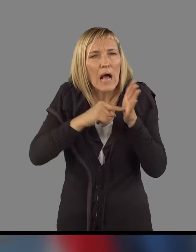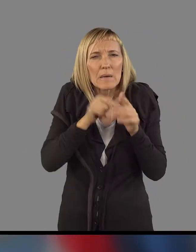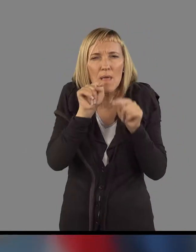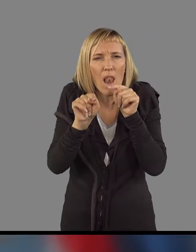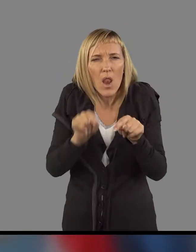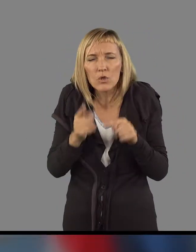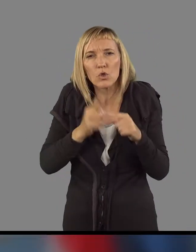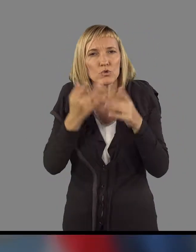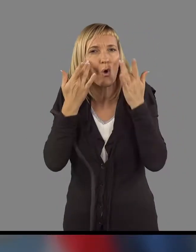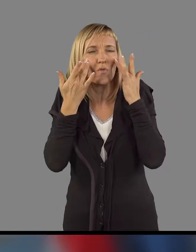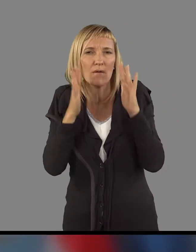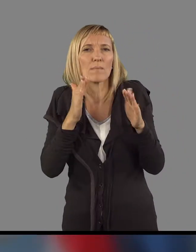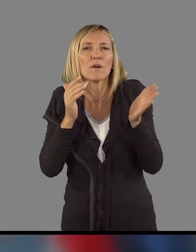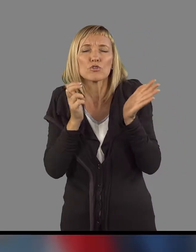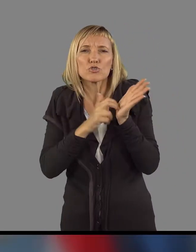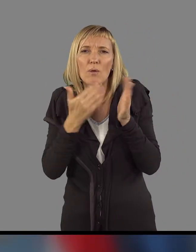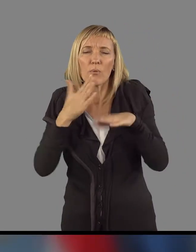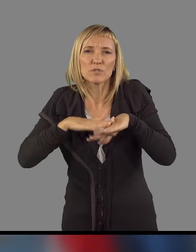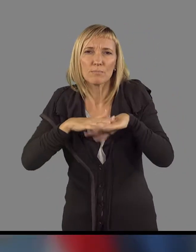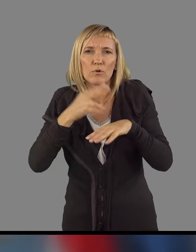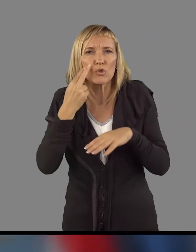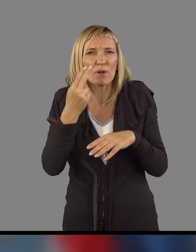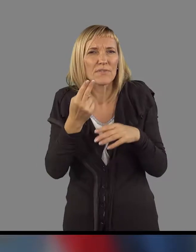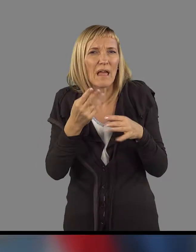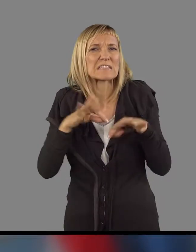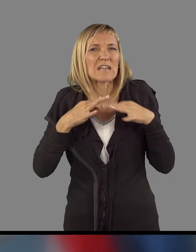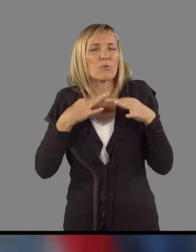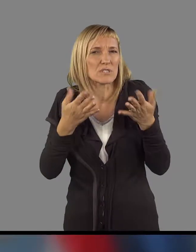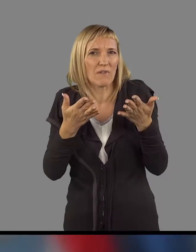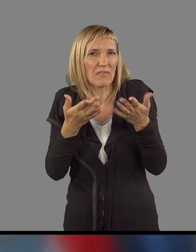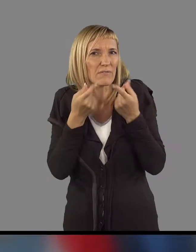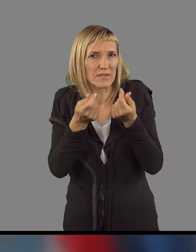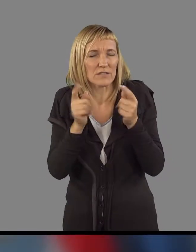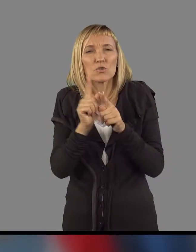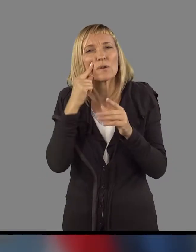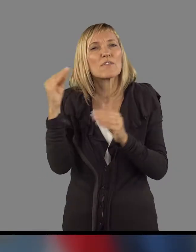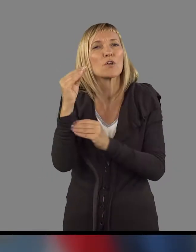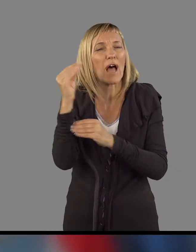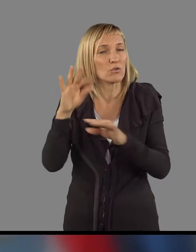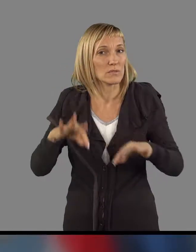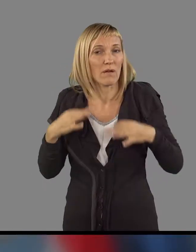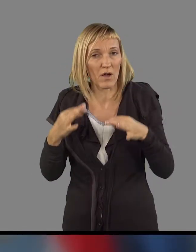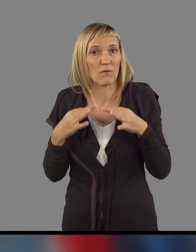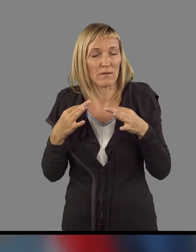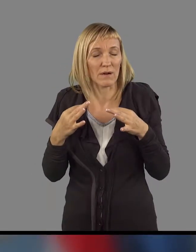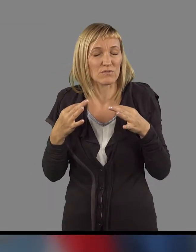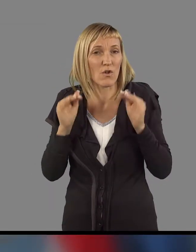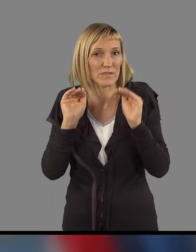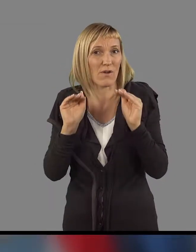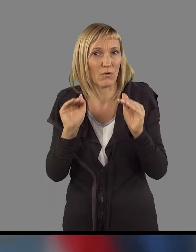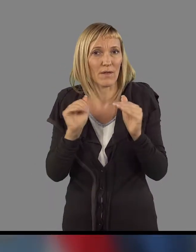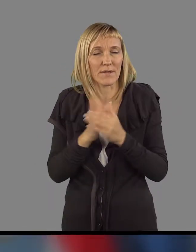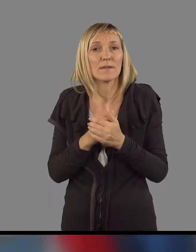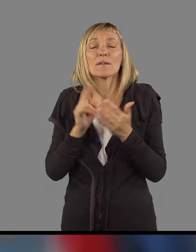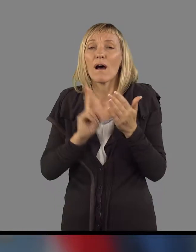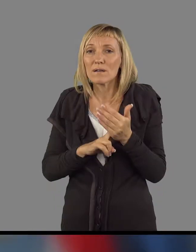pa poprašen in vam bomo to sporočili. Vprašali se tudi o dopolnilnem zdravstvenim zavarvanju. Res